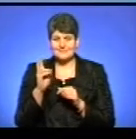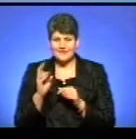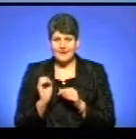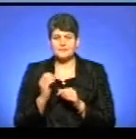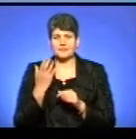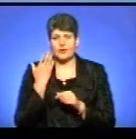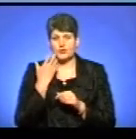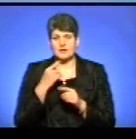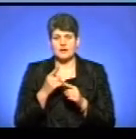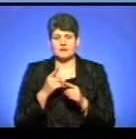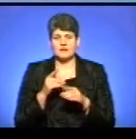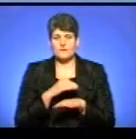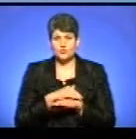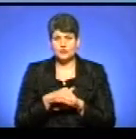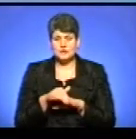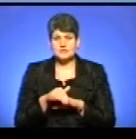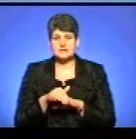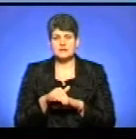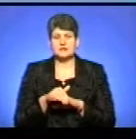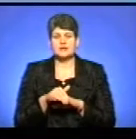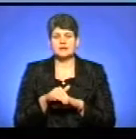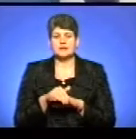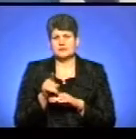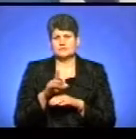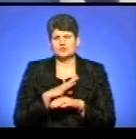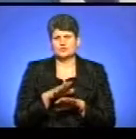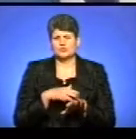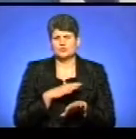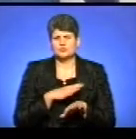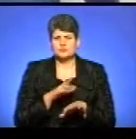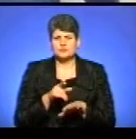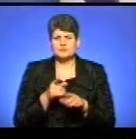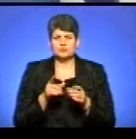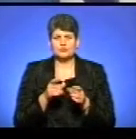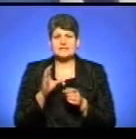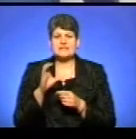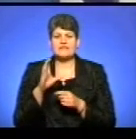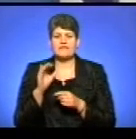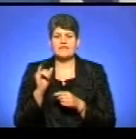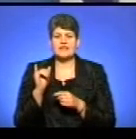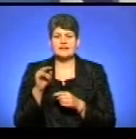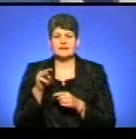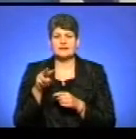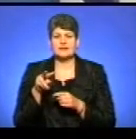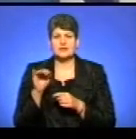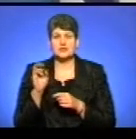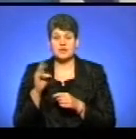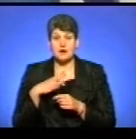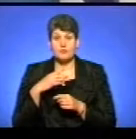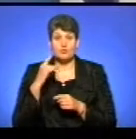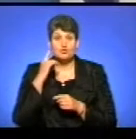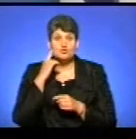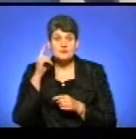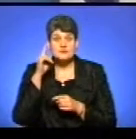і на вулиці, вулиці там дуже довго, це було світлічне, я почув славу в країні,